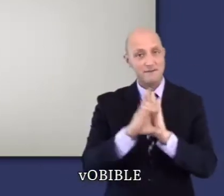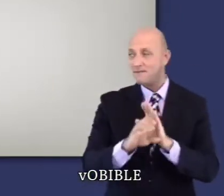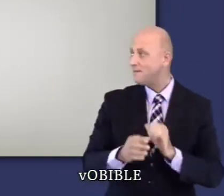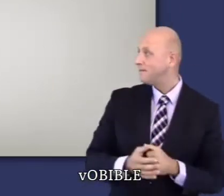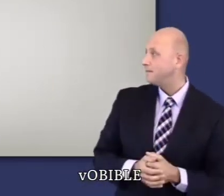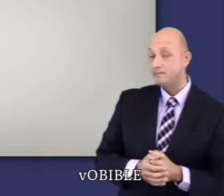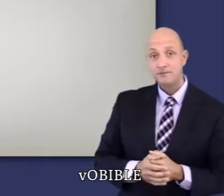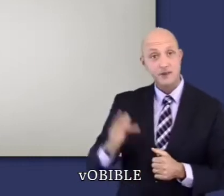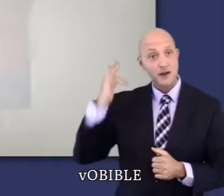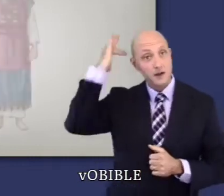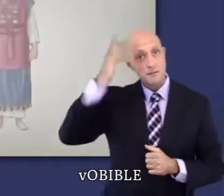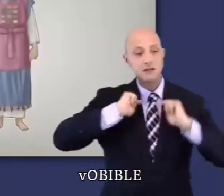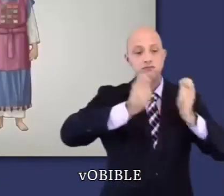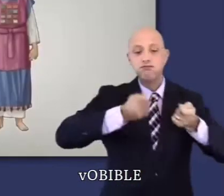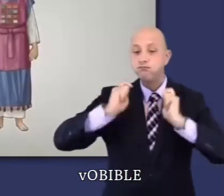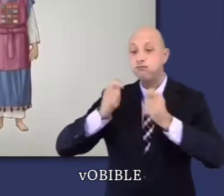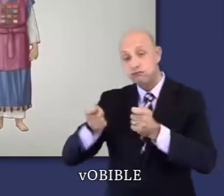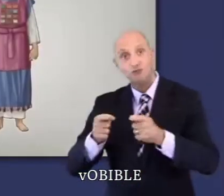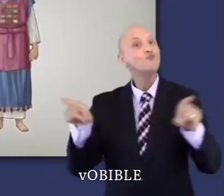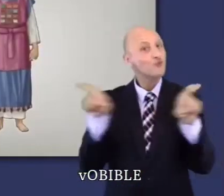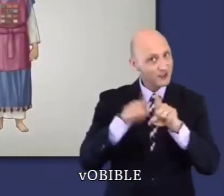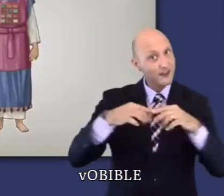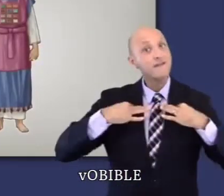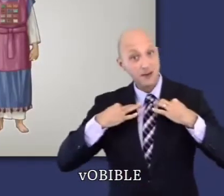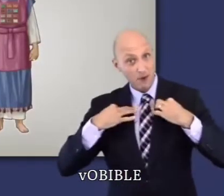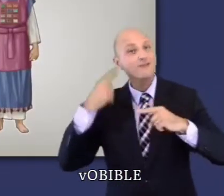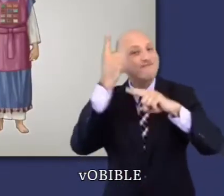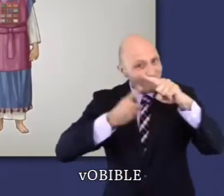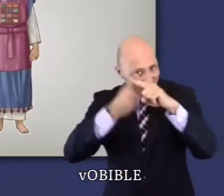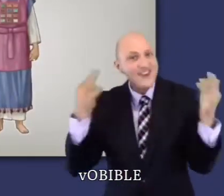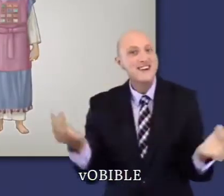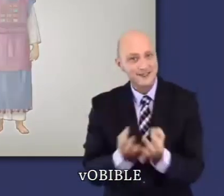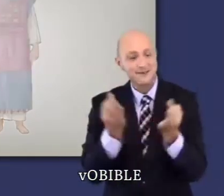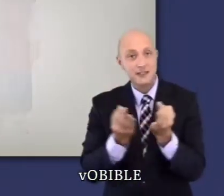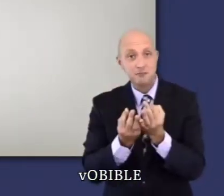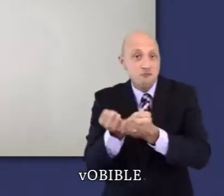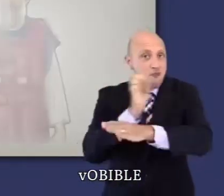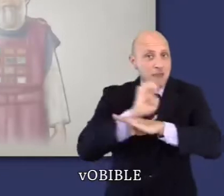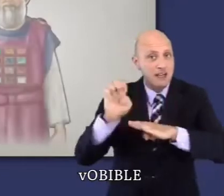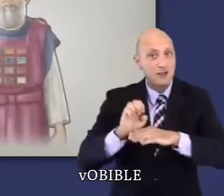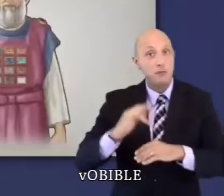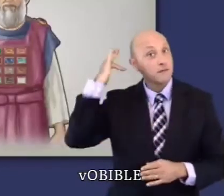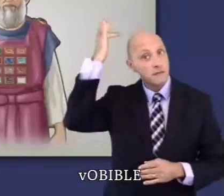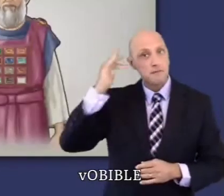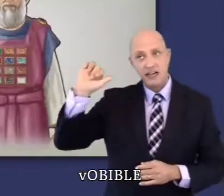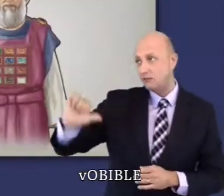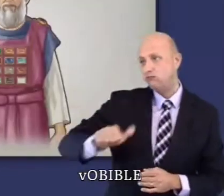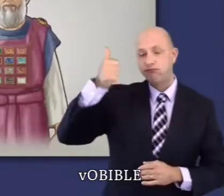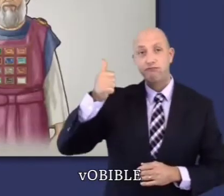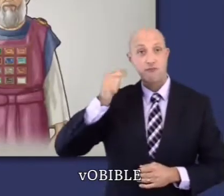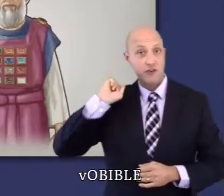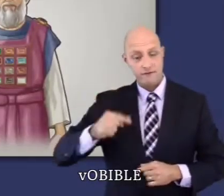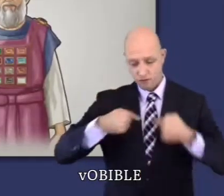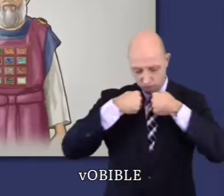et 29 portent sur les vêtements des prêtres et sur l'installation de la prêtrise. Parmi les vêtements du grand prêtre figurent un